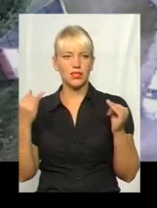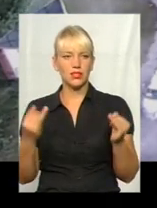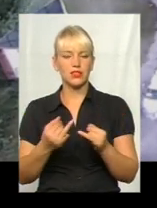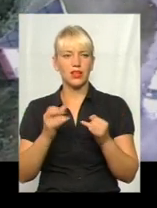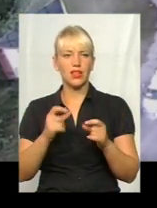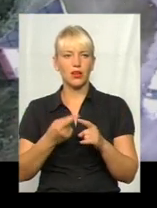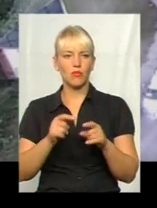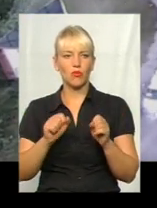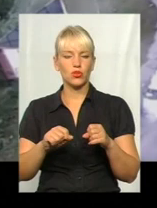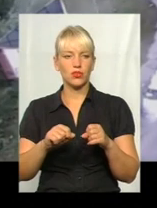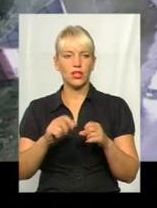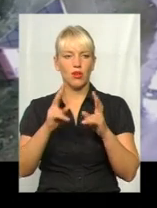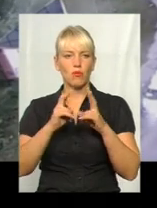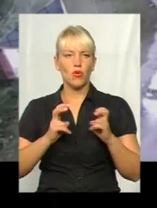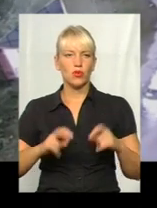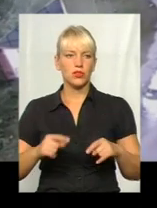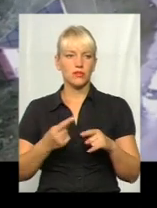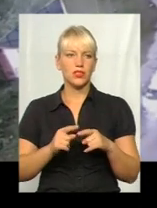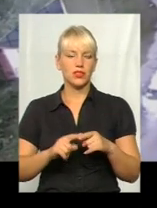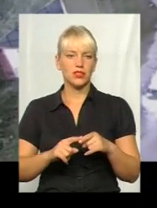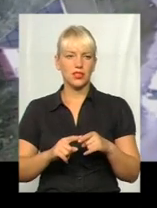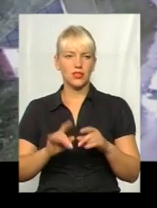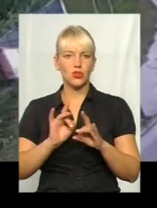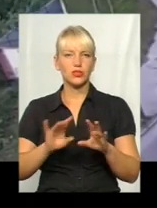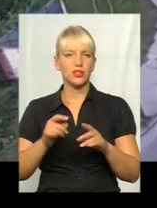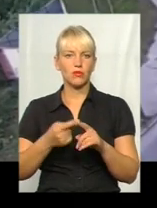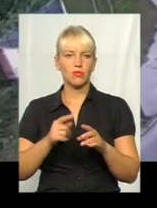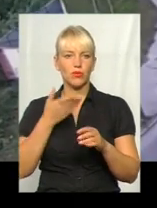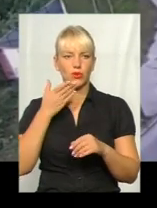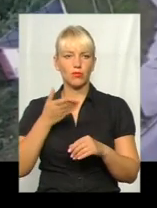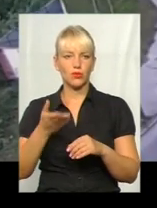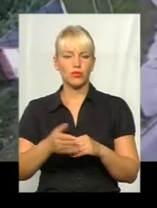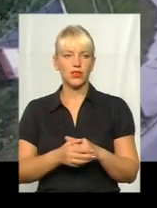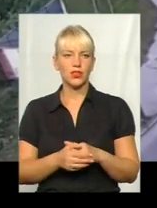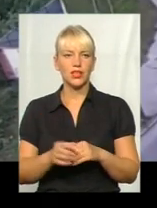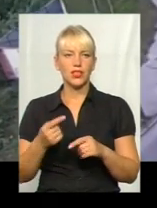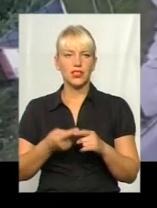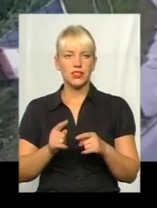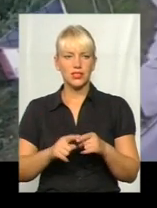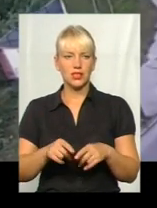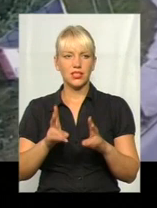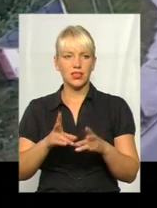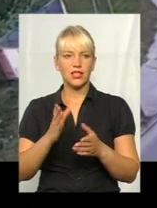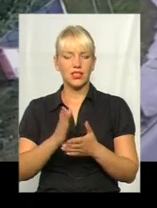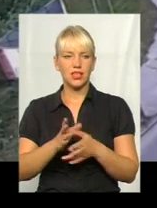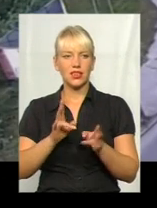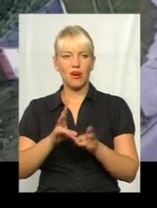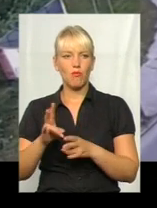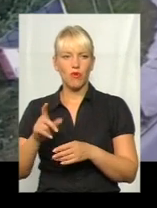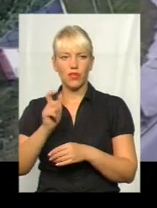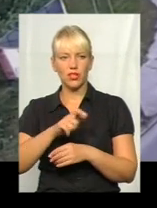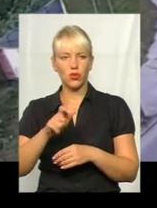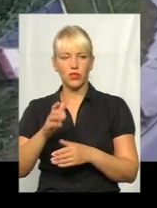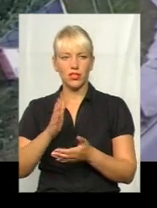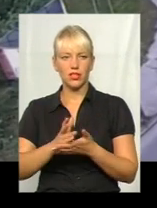його проаналізувати? Ну, безпосередньо дано дорожньо-транспортною пригодою, оскільки там є травмовані люди,